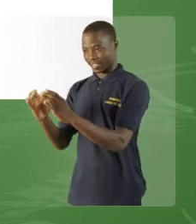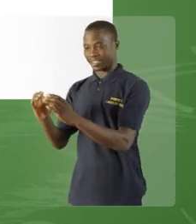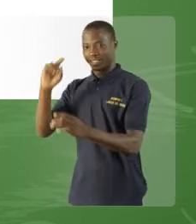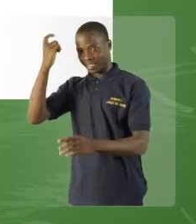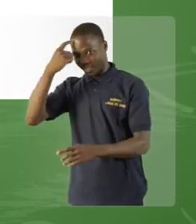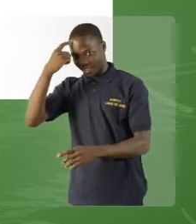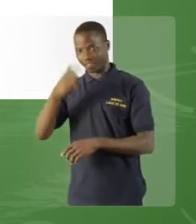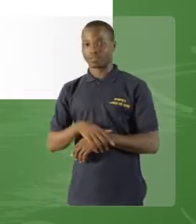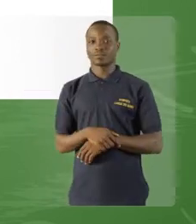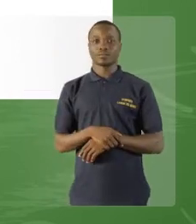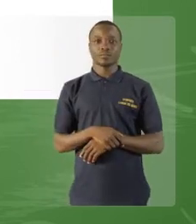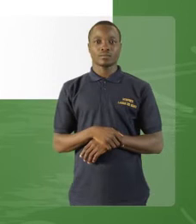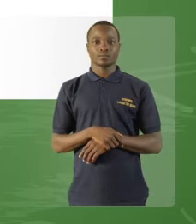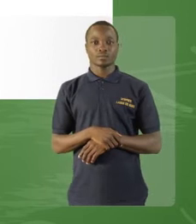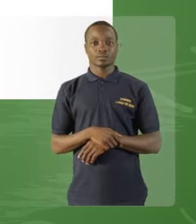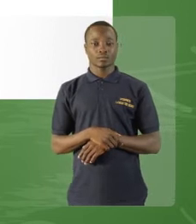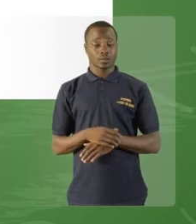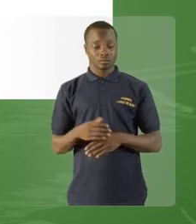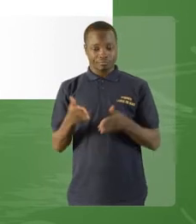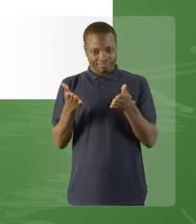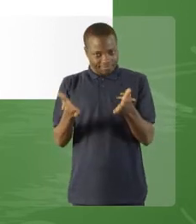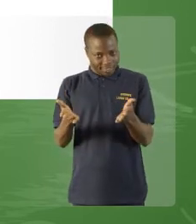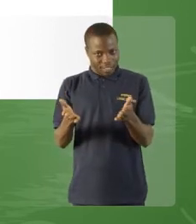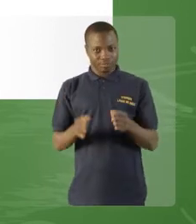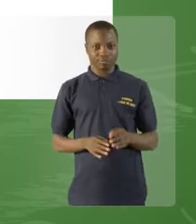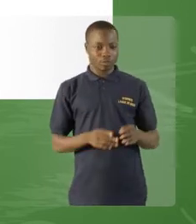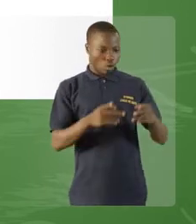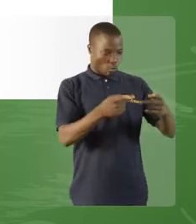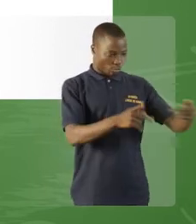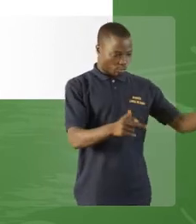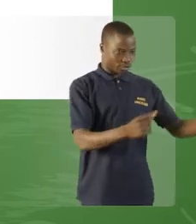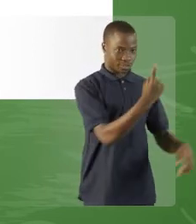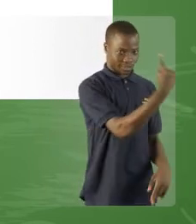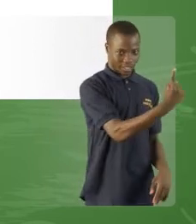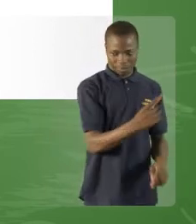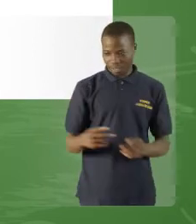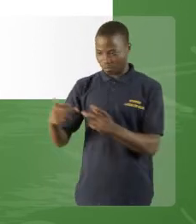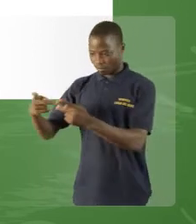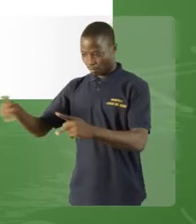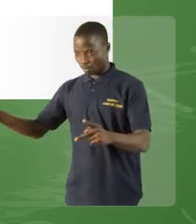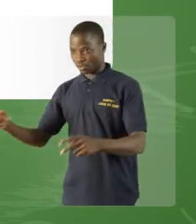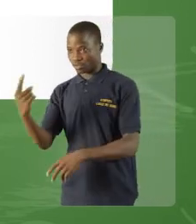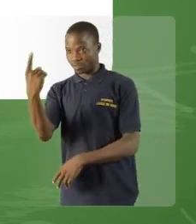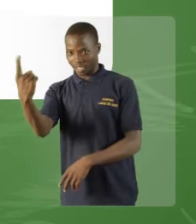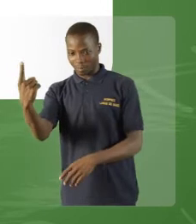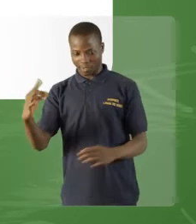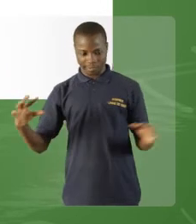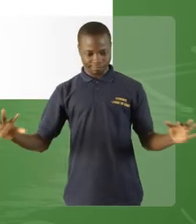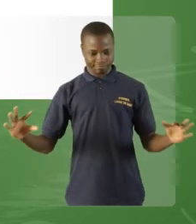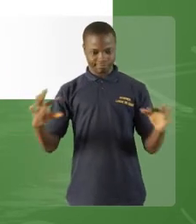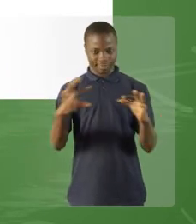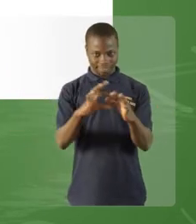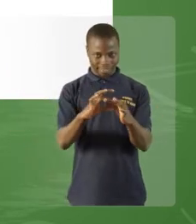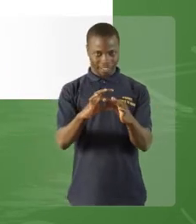Je lis la deuxième proposition indépendante. « Ils les reversent dans les caisses de